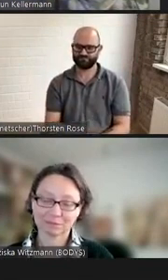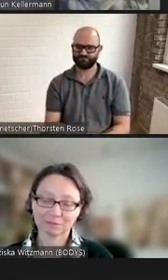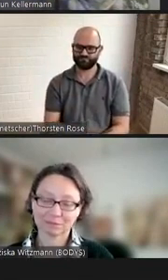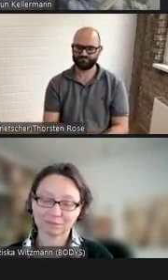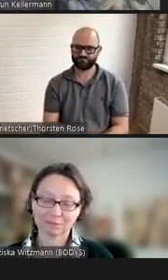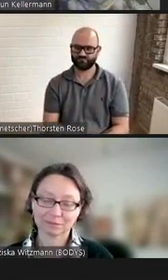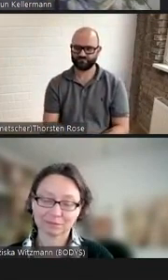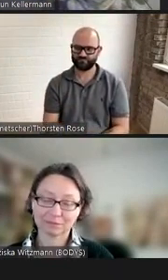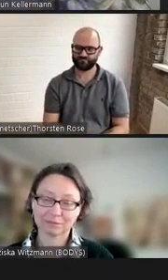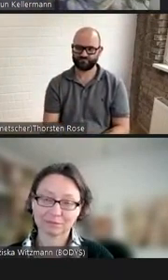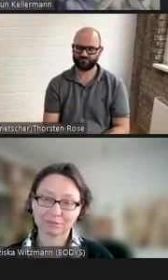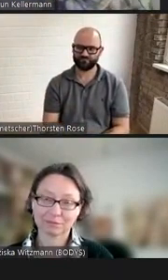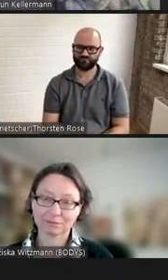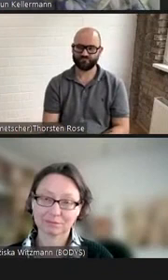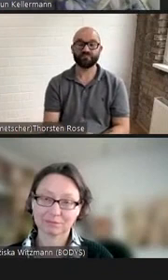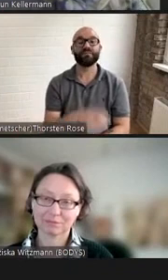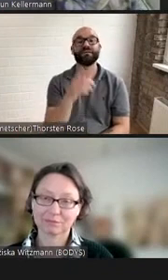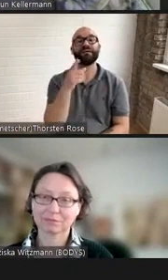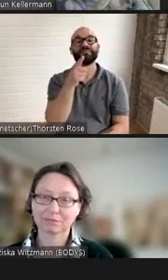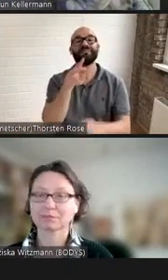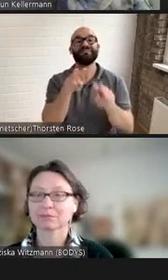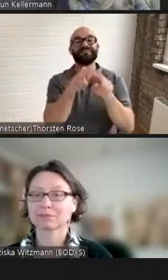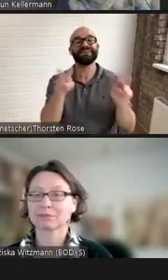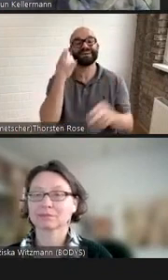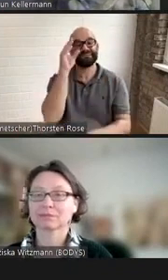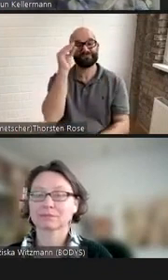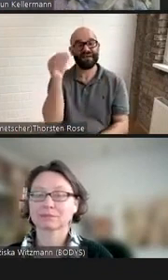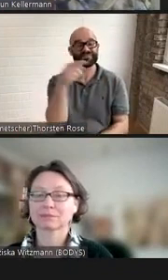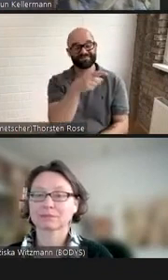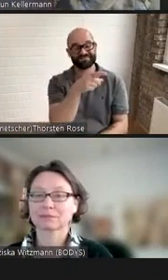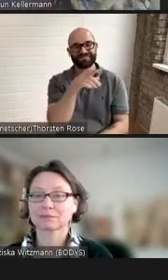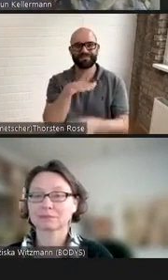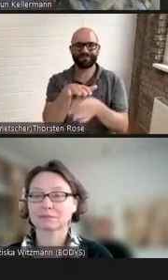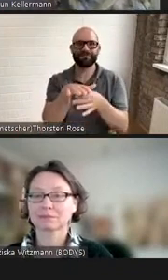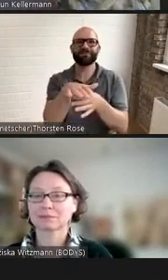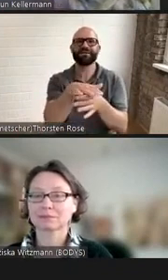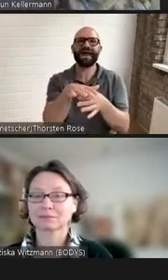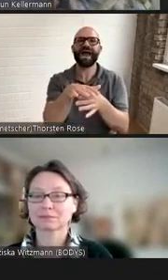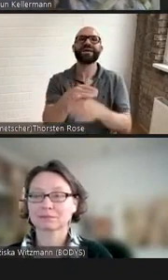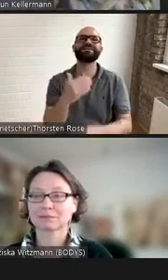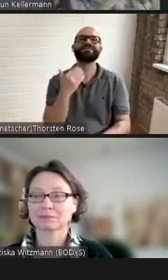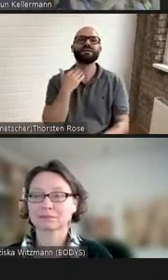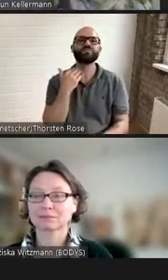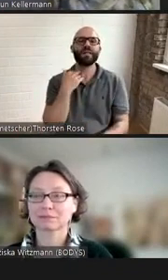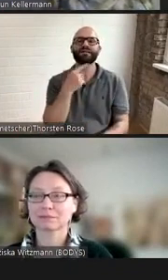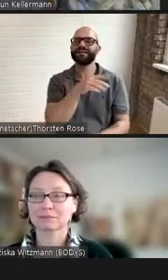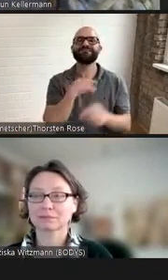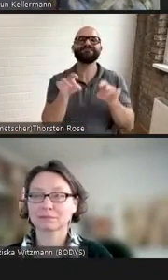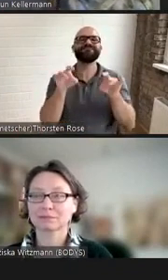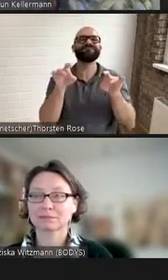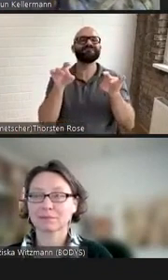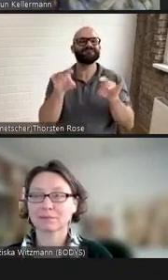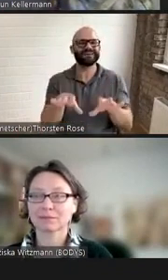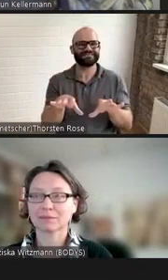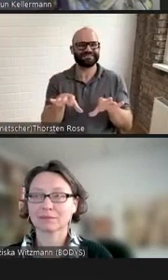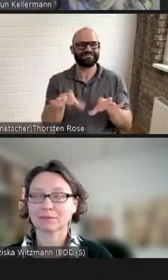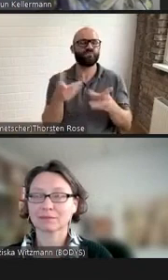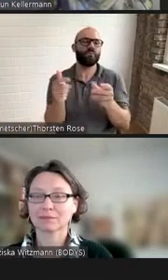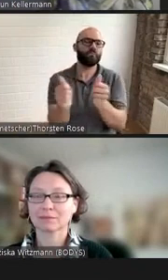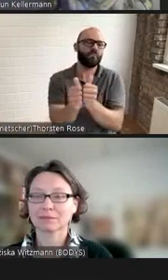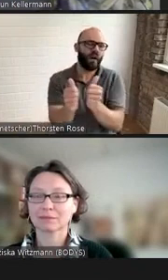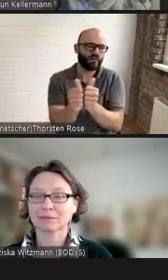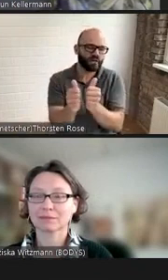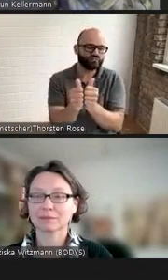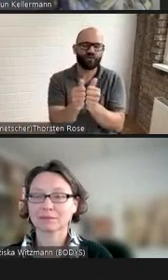also auf den Lebensbereich des Sexuellen, auch des Partnerschaftlichen